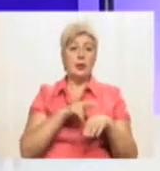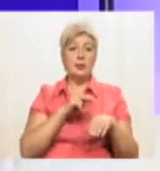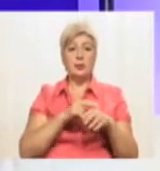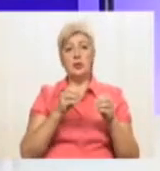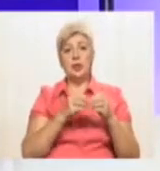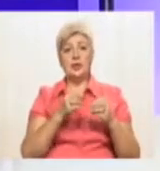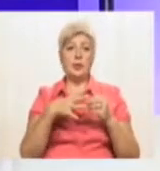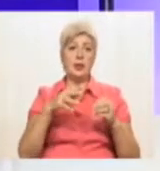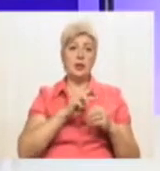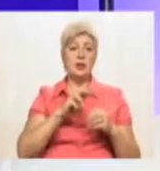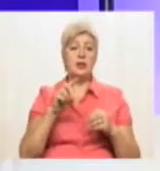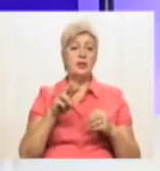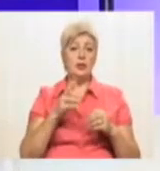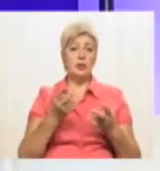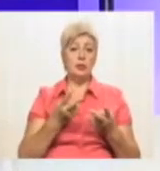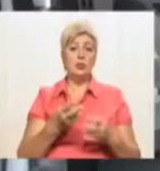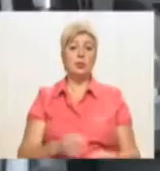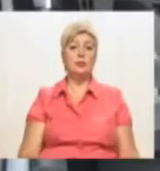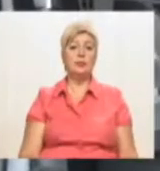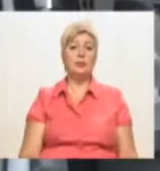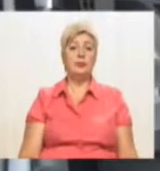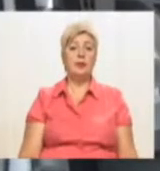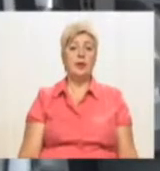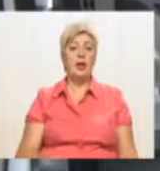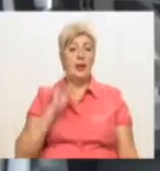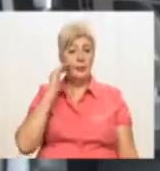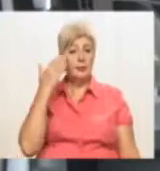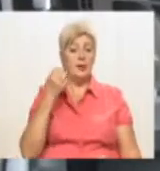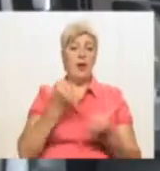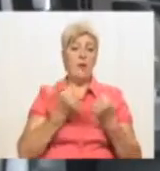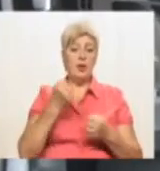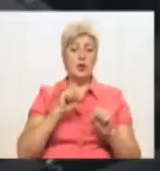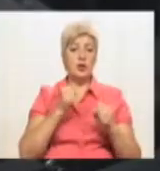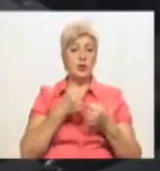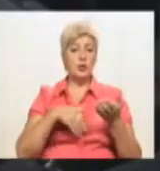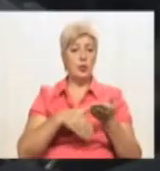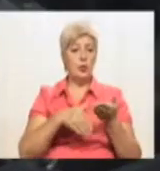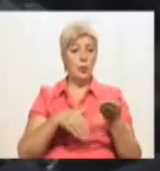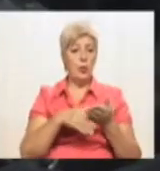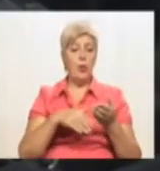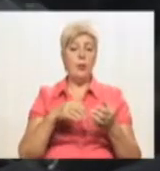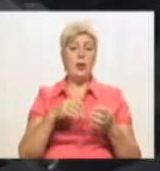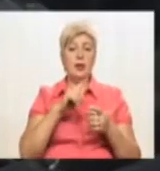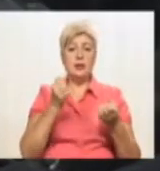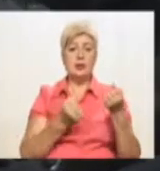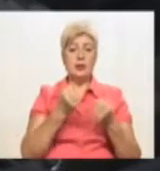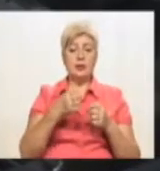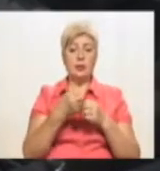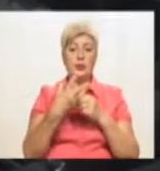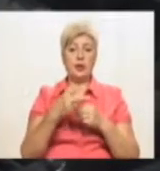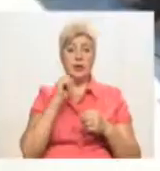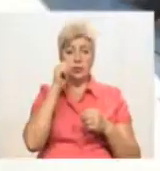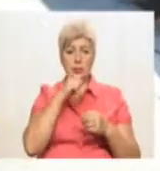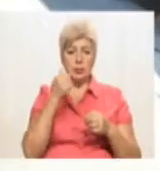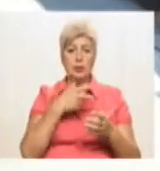Детальніше у сюжеті Оксани Ващенко. Сергій Медведенко – водій швидкої медичної допомоги. За кермом 13 років.